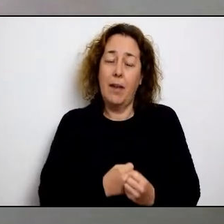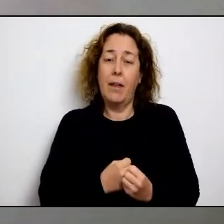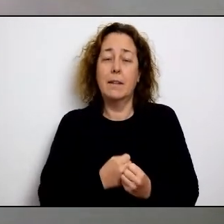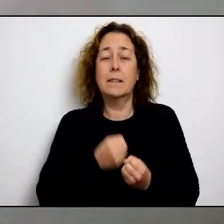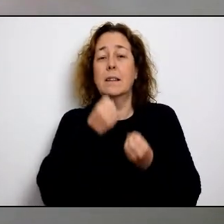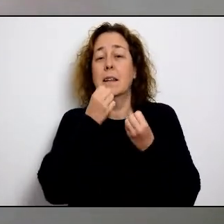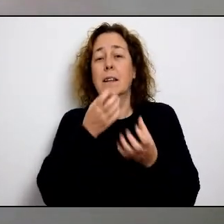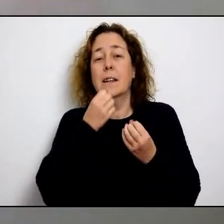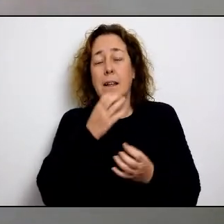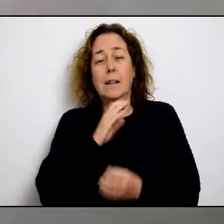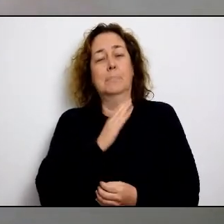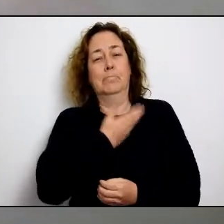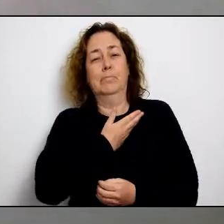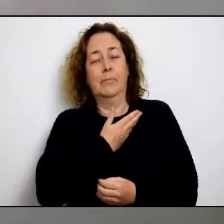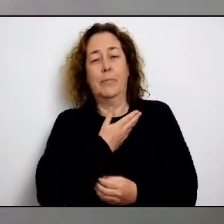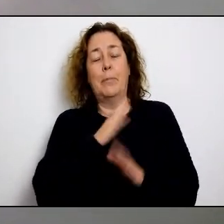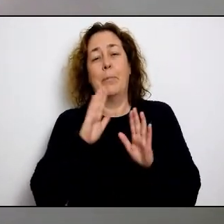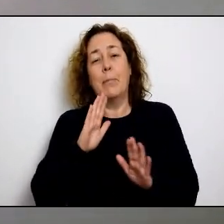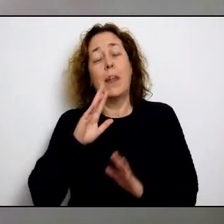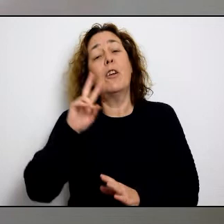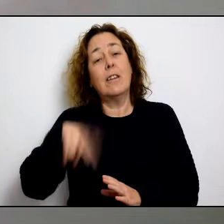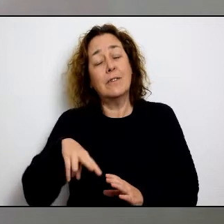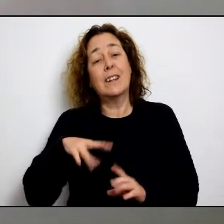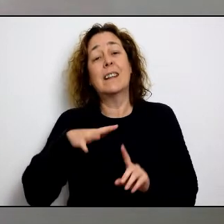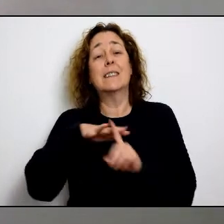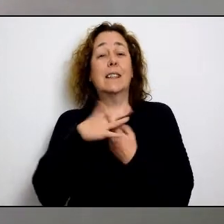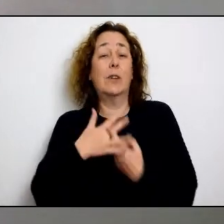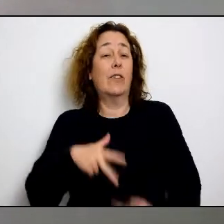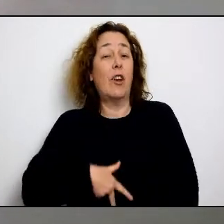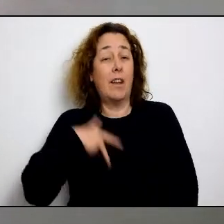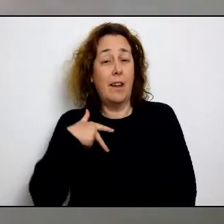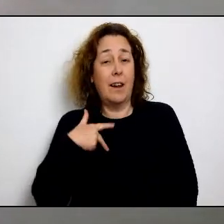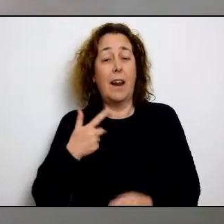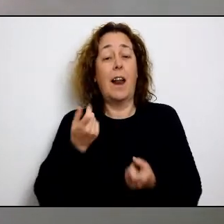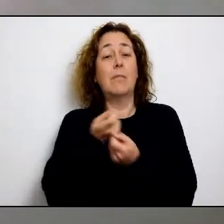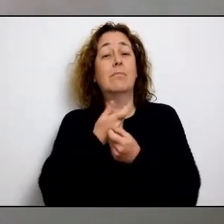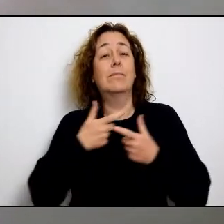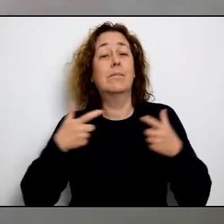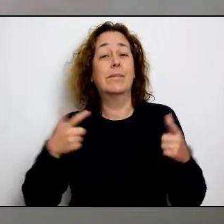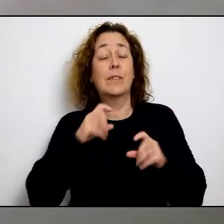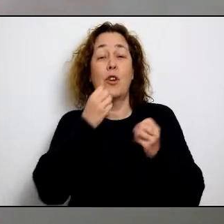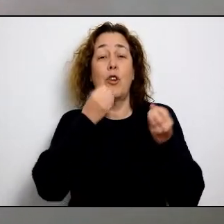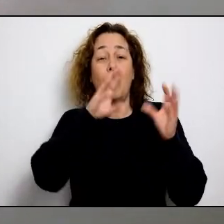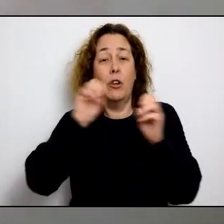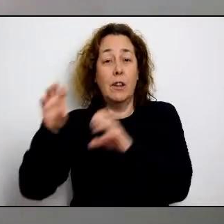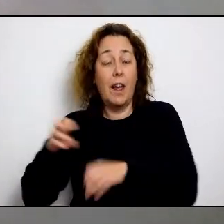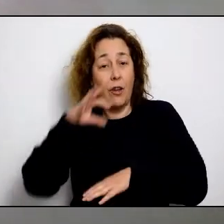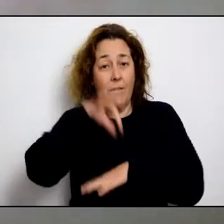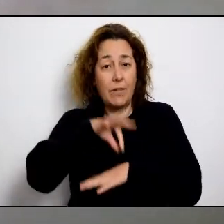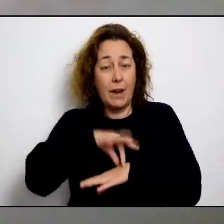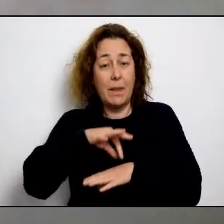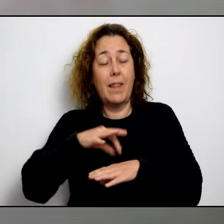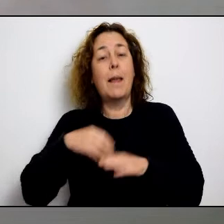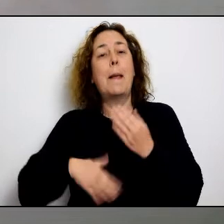setmana dura i que hem de lamentar les pèrdues d'aquestes persones tan estimades, una dada, sens dubte, colpidora, no és menys